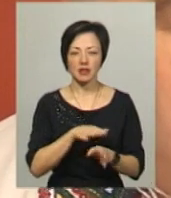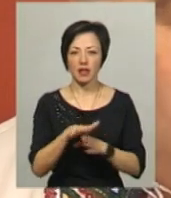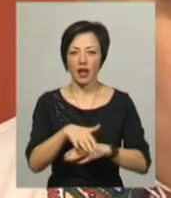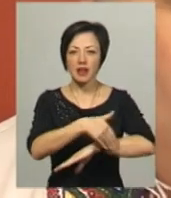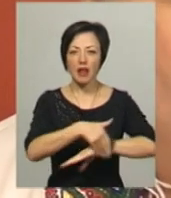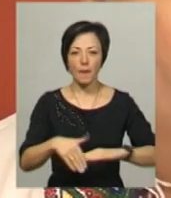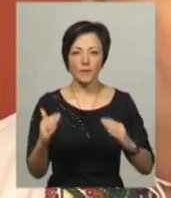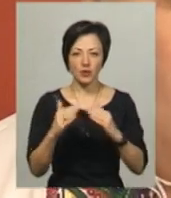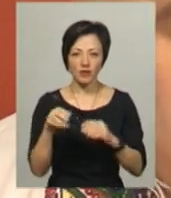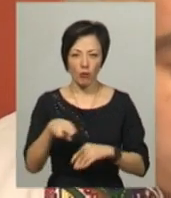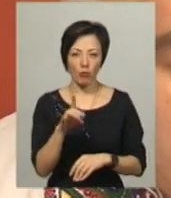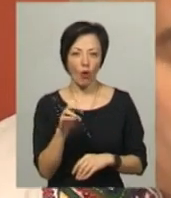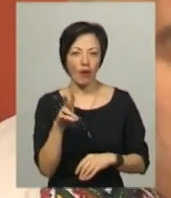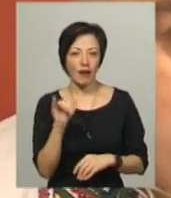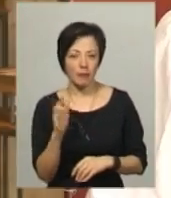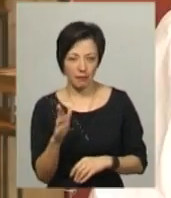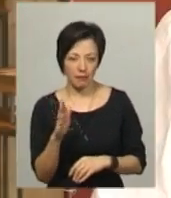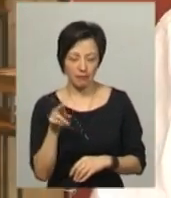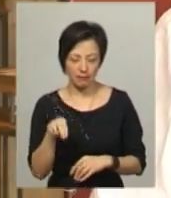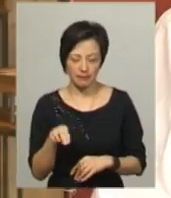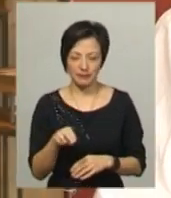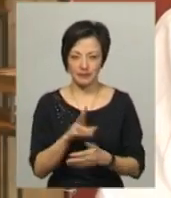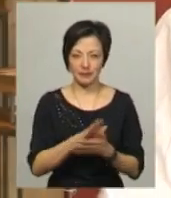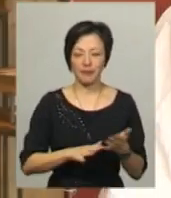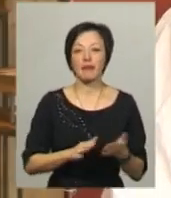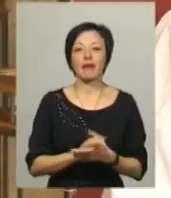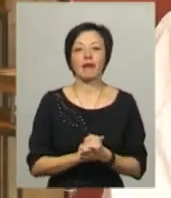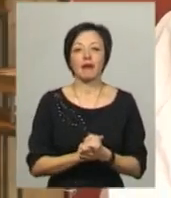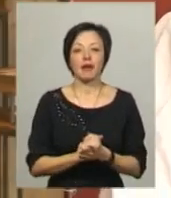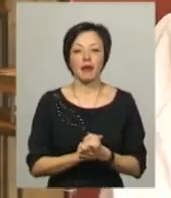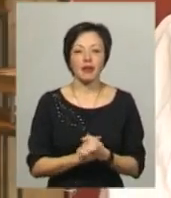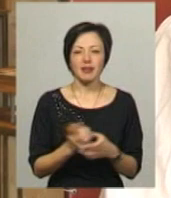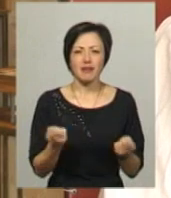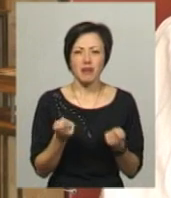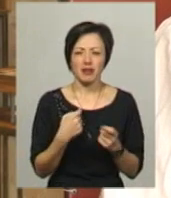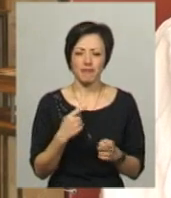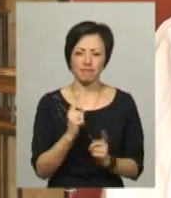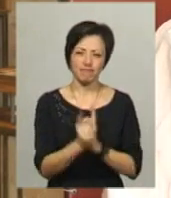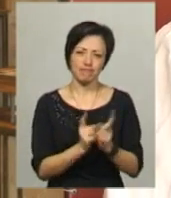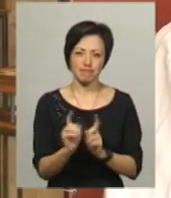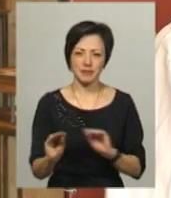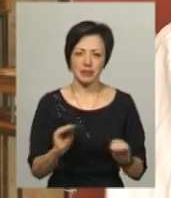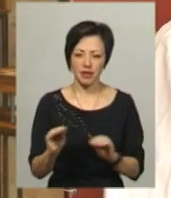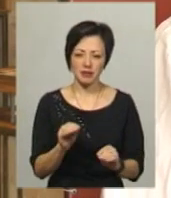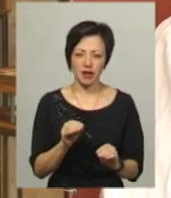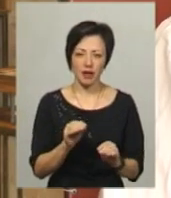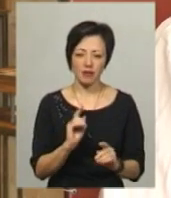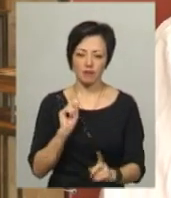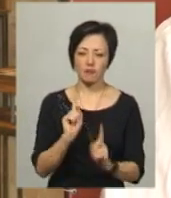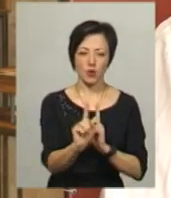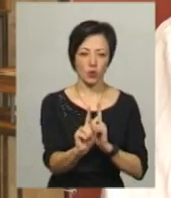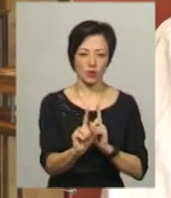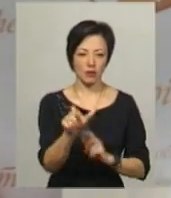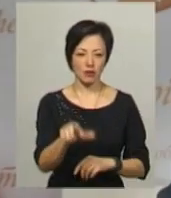подвір'ї Прокопа Шкурат. І, правда, ну, небагато, я переставив місцями вихода персонажів, і